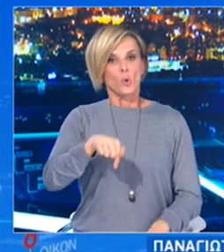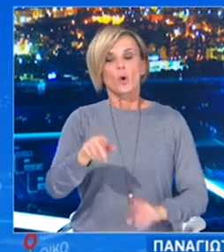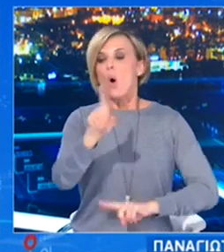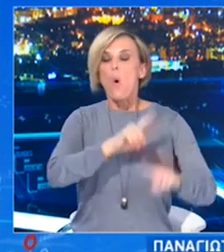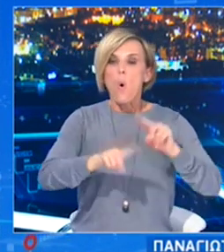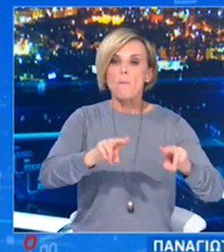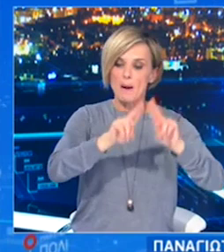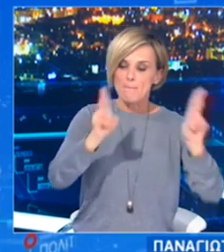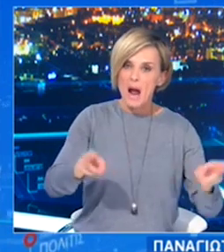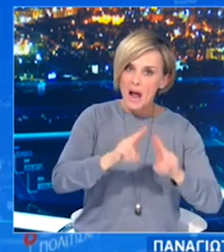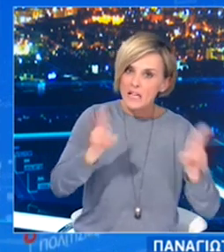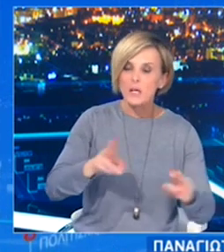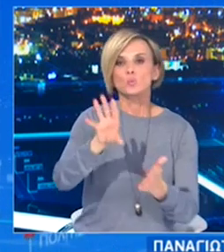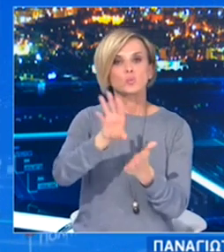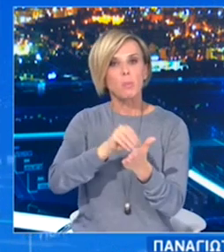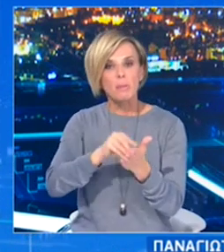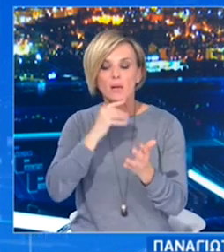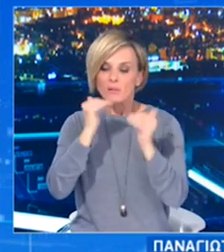καθόλου στη διάρκεια ισχύως των μέτρων.